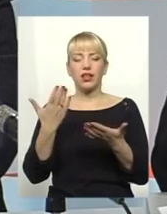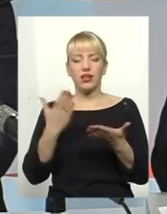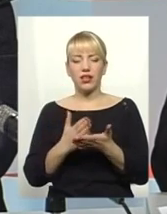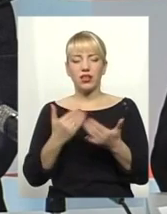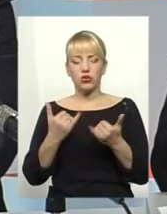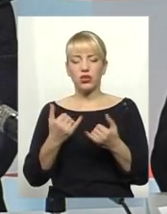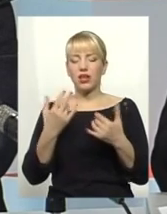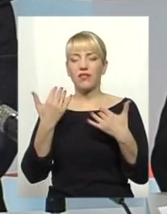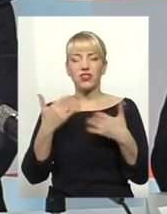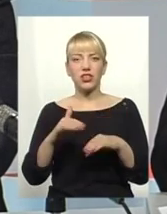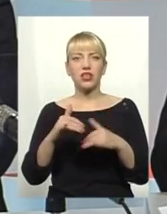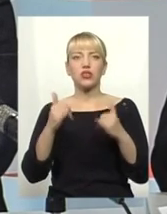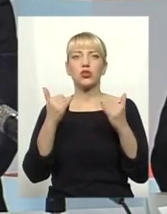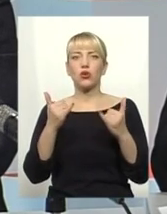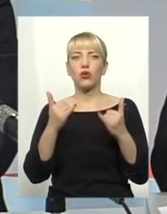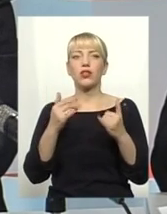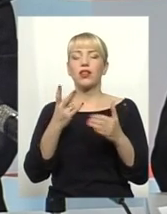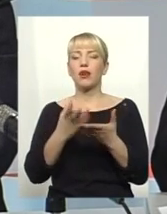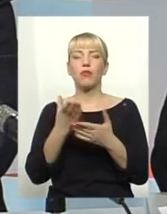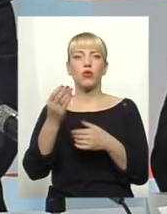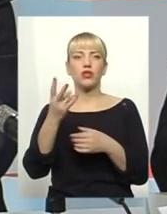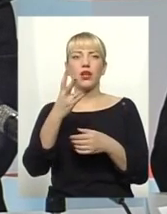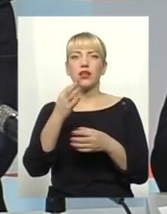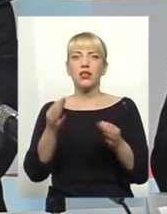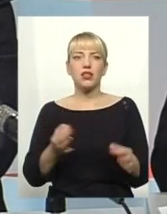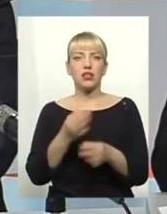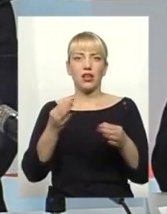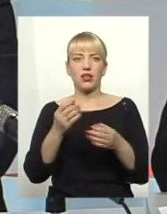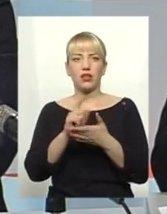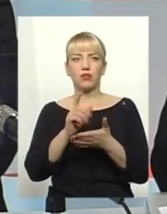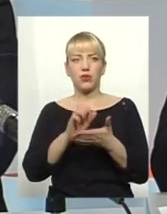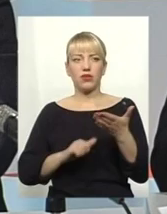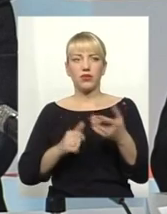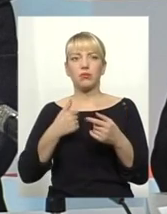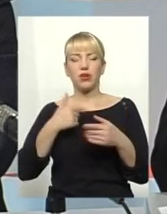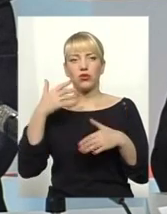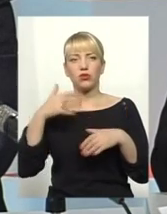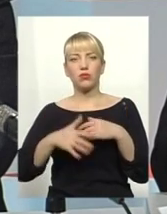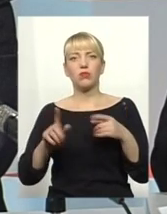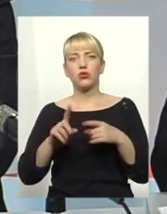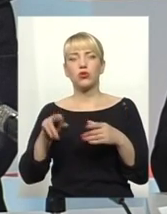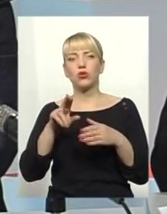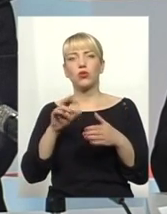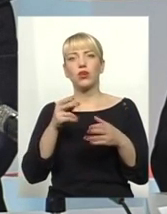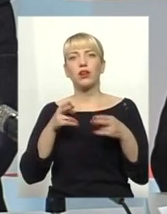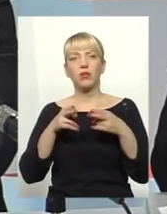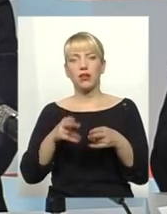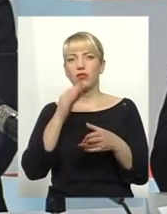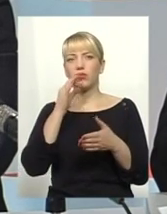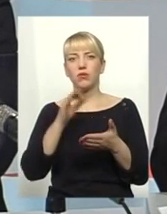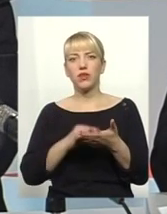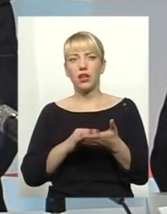гривні по жодній ставці, по тих доходах, які не можуть пояснити. Ми розуміємо, що до кримінальної відповідальності